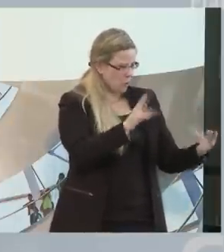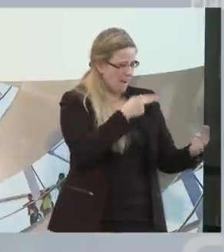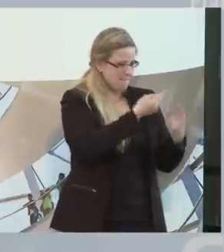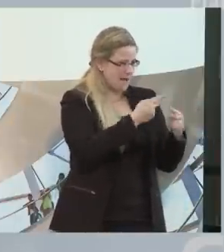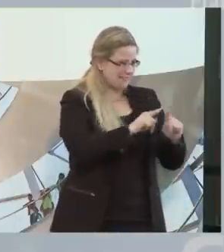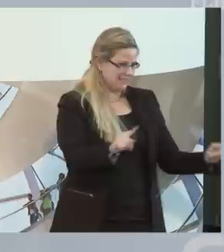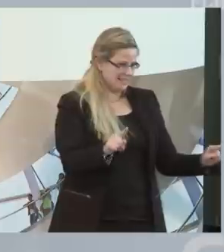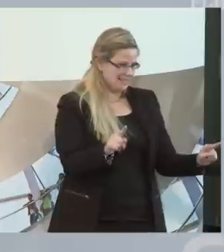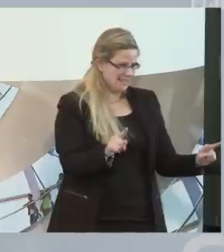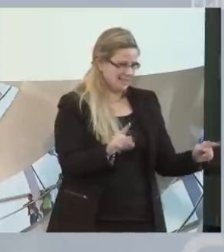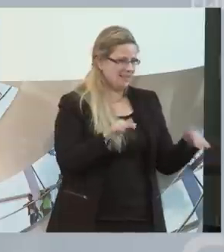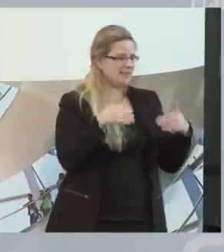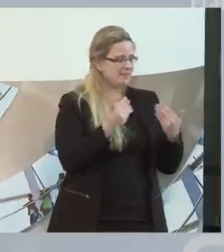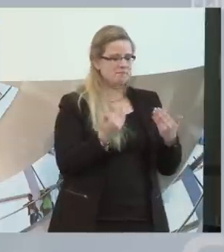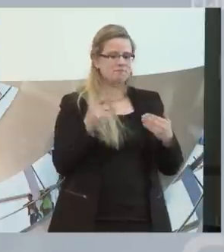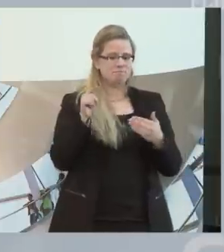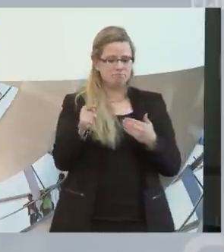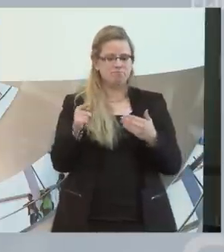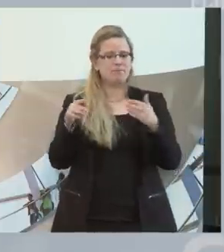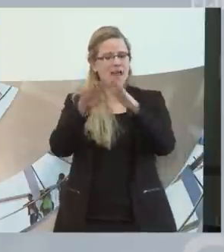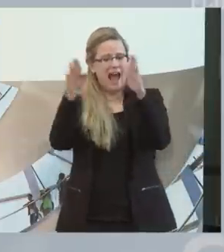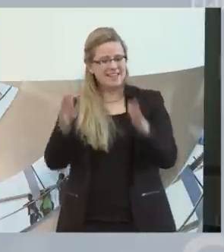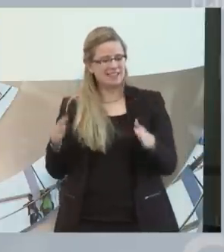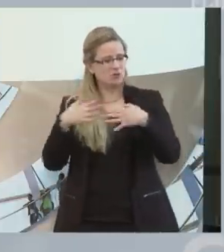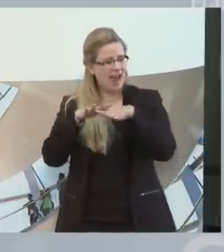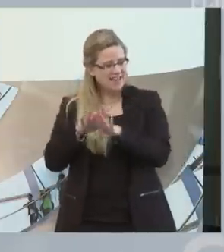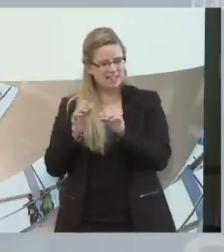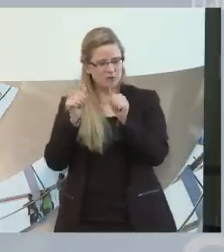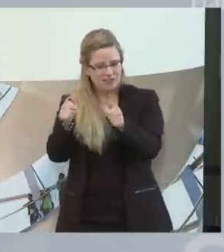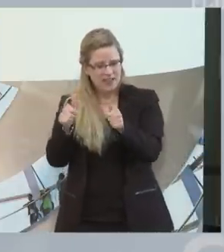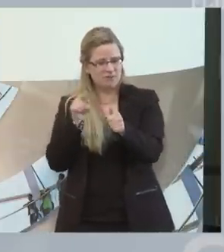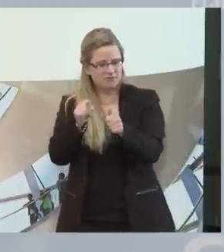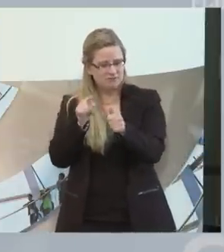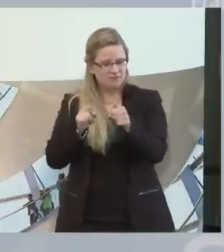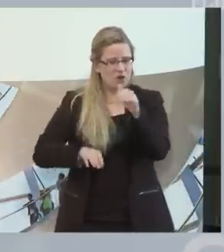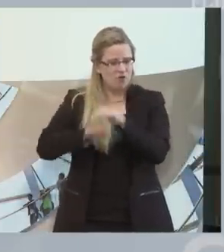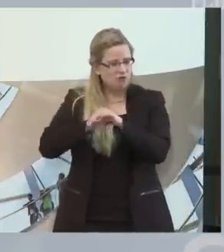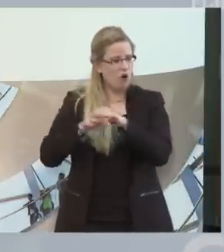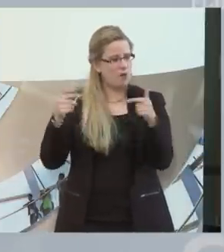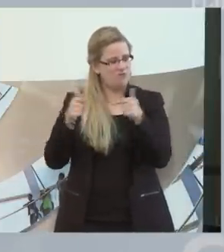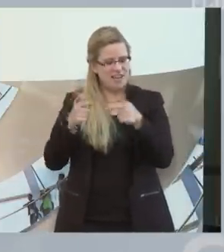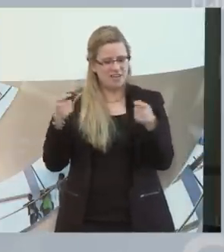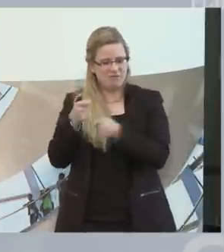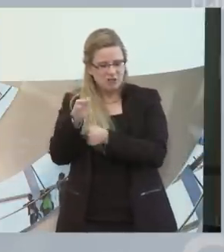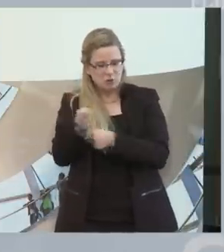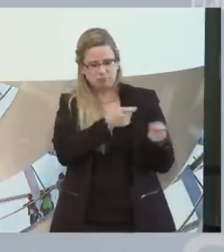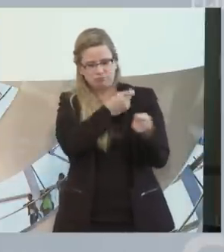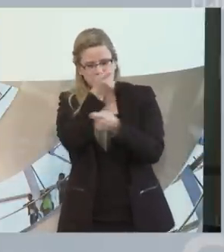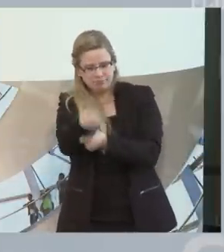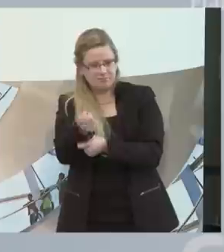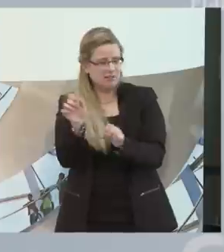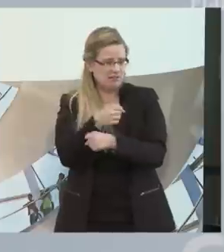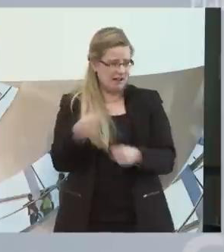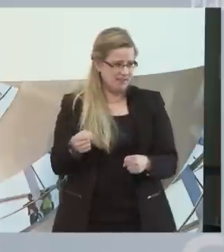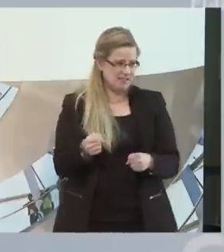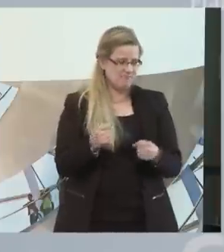den Einrichtungen der Eingliederungshilfe die Leistungen im vollen Umfang der Pflegeversicherung geben wollen. Wenn das passieren soll, ist